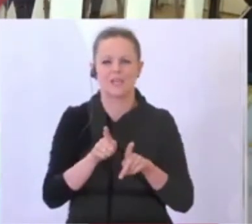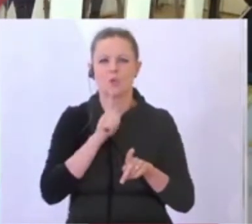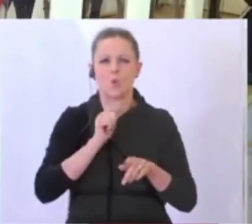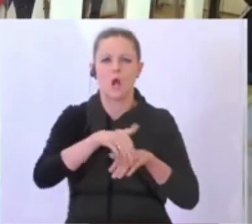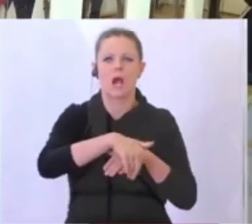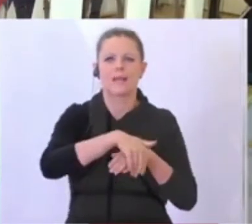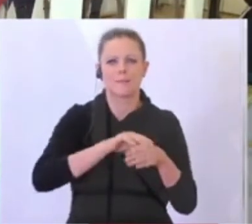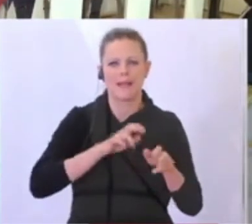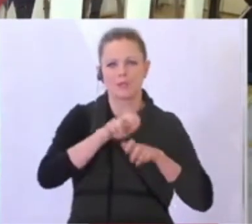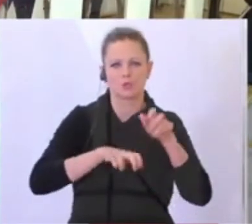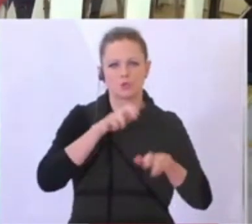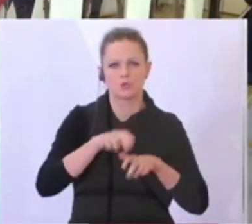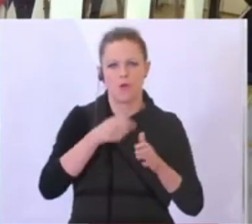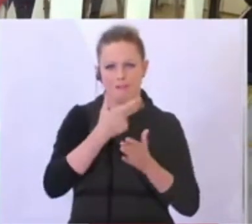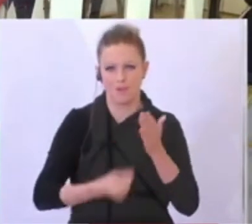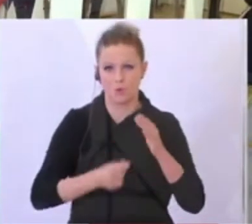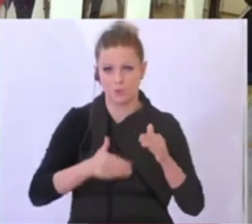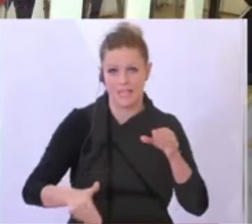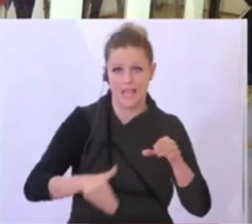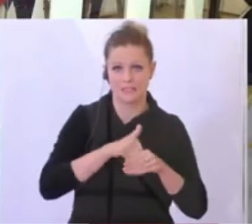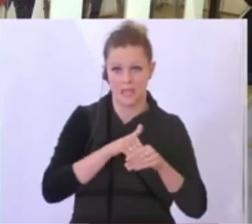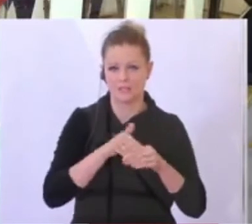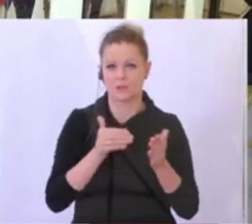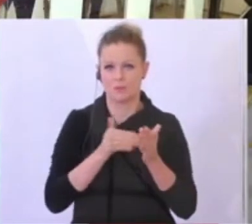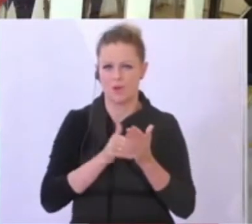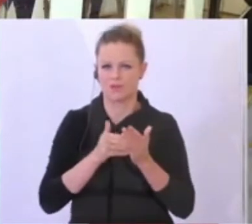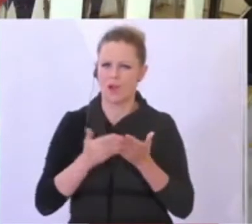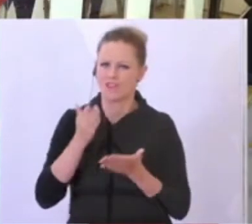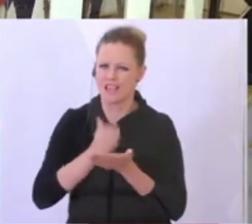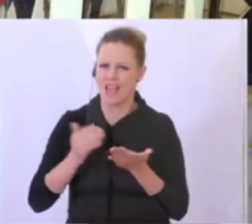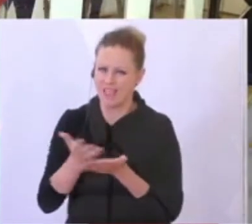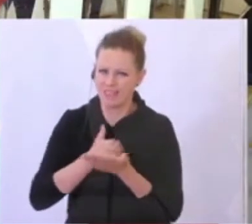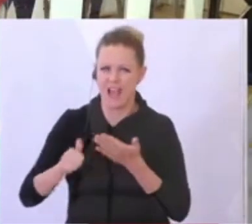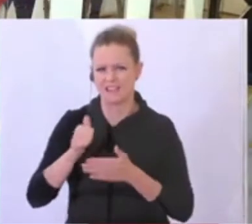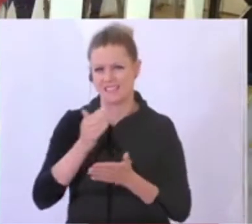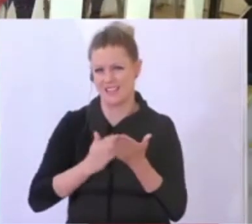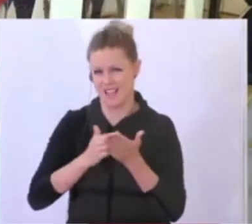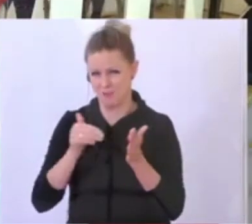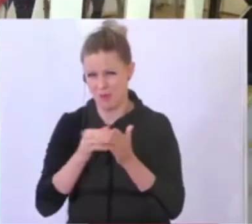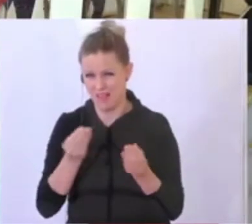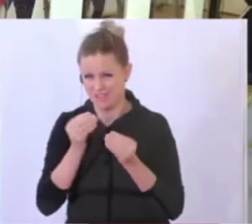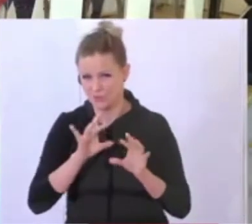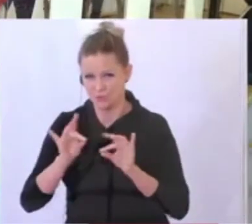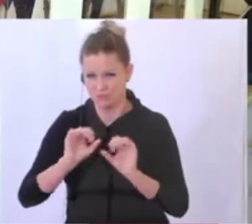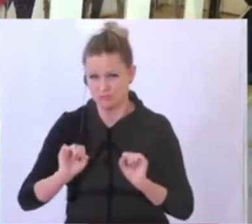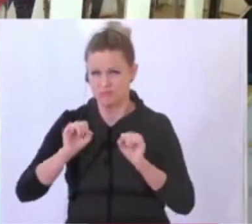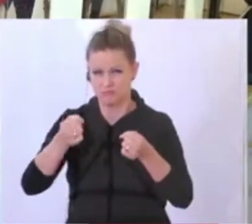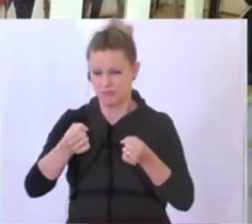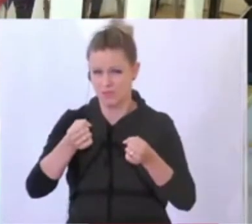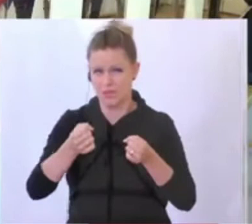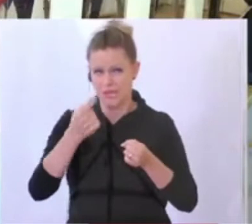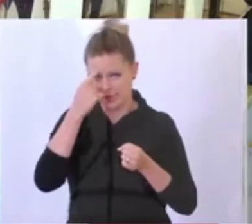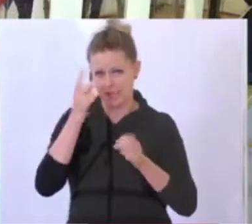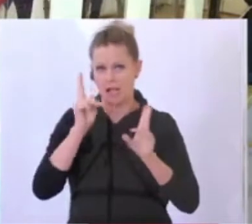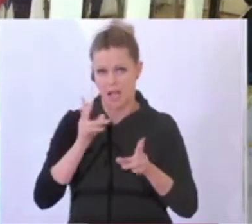Kommunalsteuereinnahmen zu ersetzen, bei den Ertragsabteilen was zu tun. Ist das für Sie denkbar oder ist das eher ausgeschlossen angesichts der